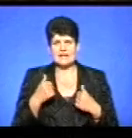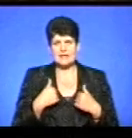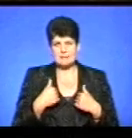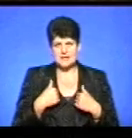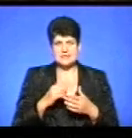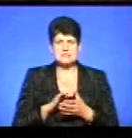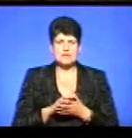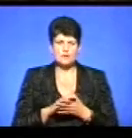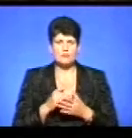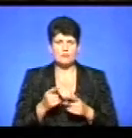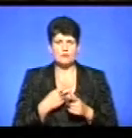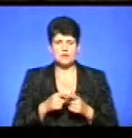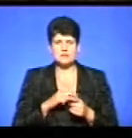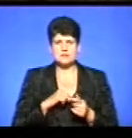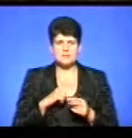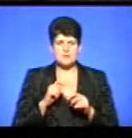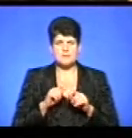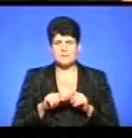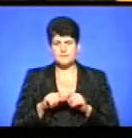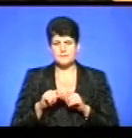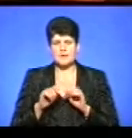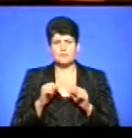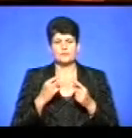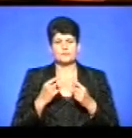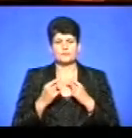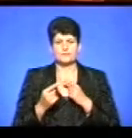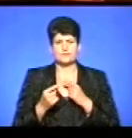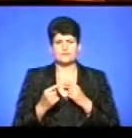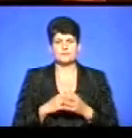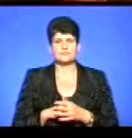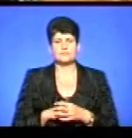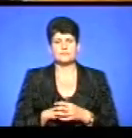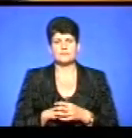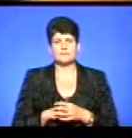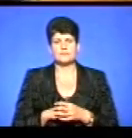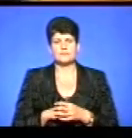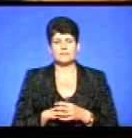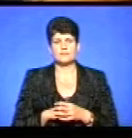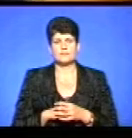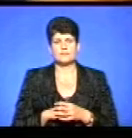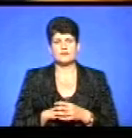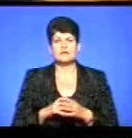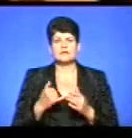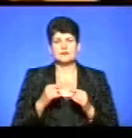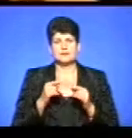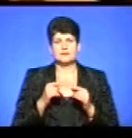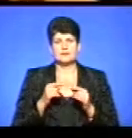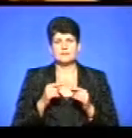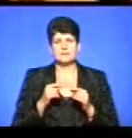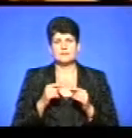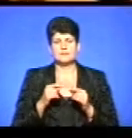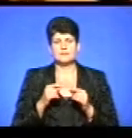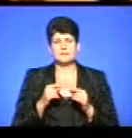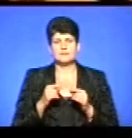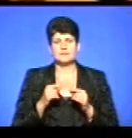знайомі або які я досліджувала, якими я можу оперувати. Це зробити, але для того, щоб зробити на Берлін. За